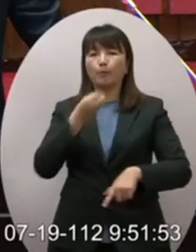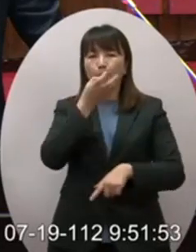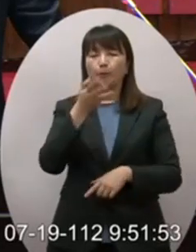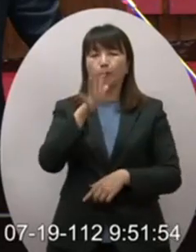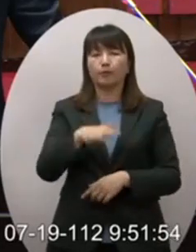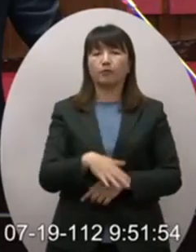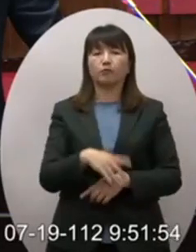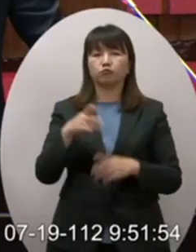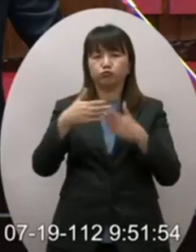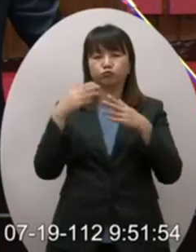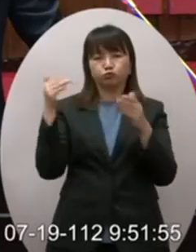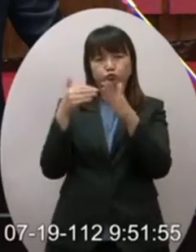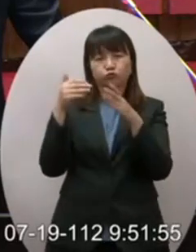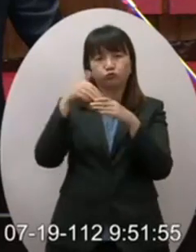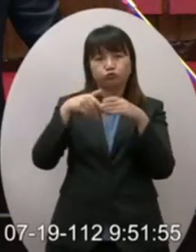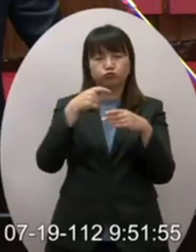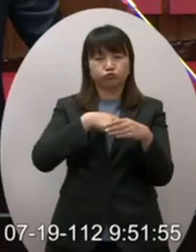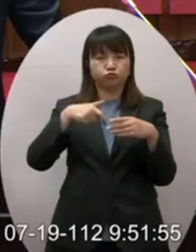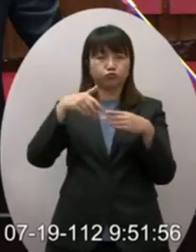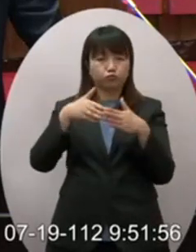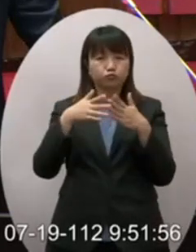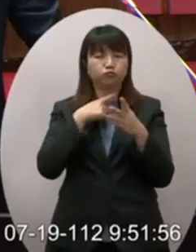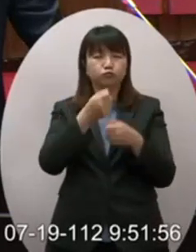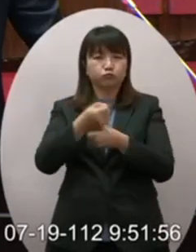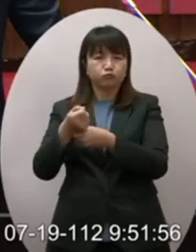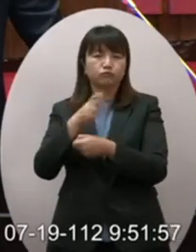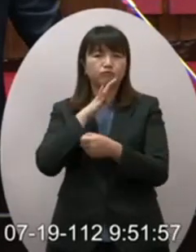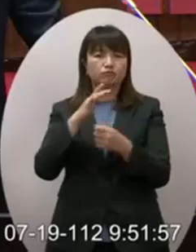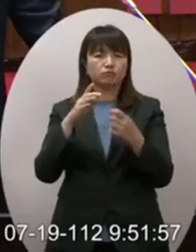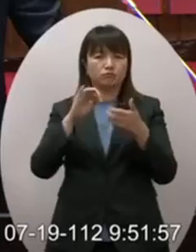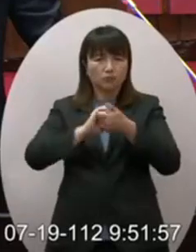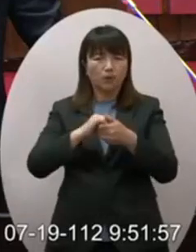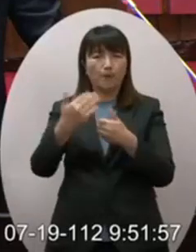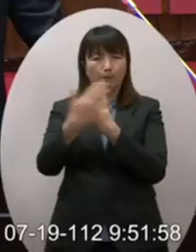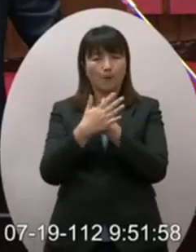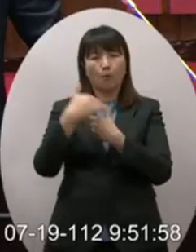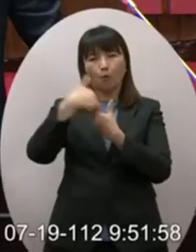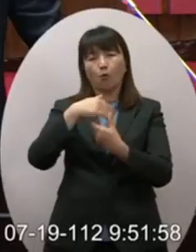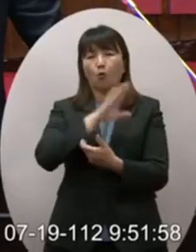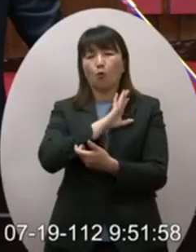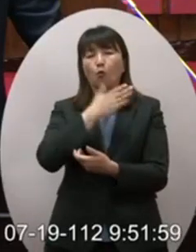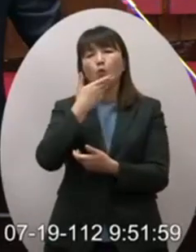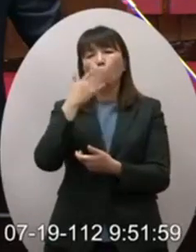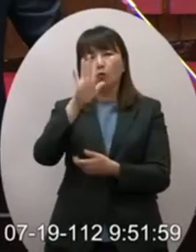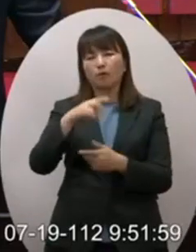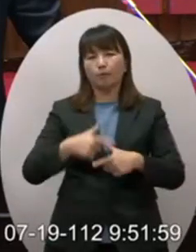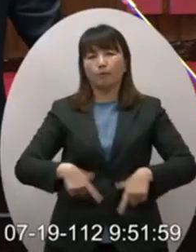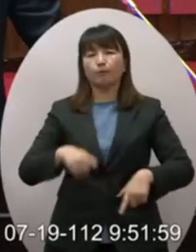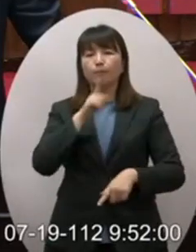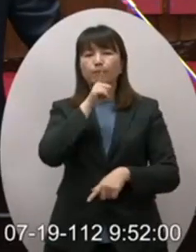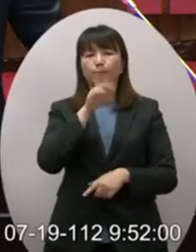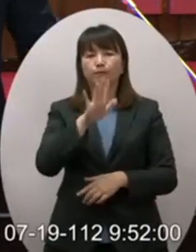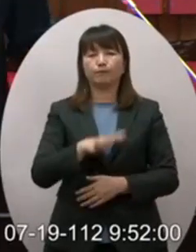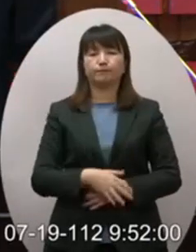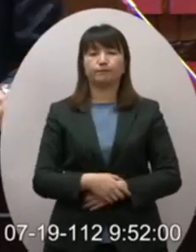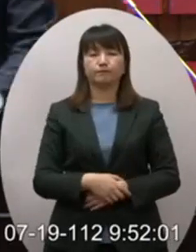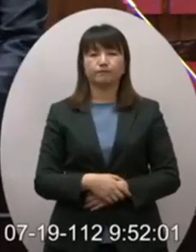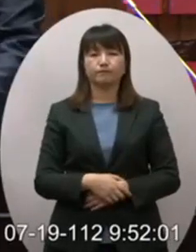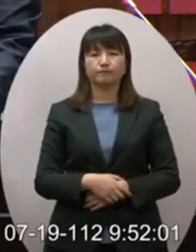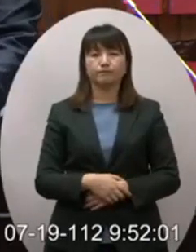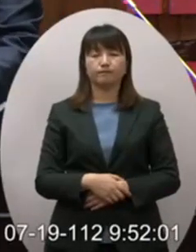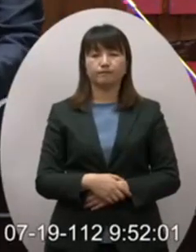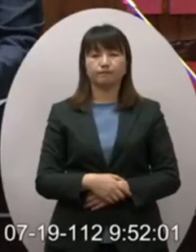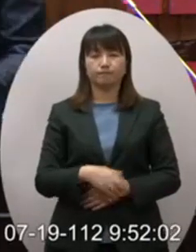因為就算要選舉他要票嘛他不可能講出一個對他沒有票的話所以他敢講OK所以